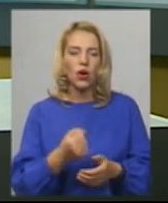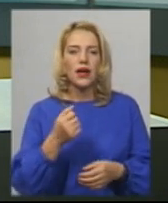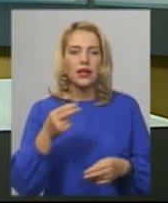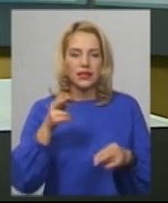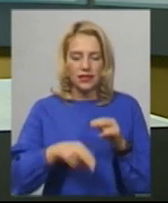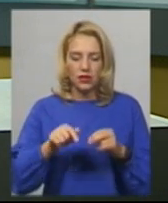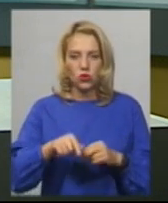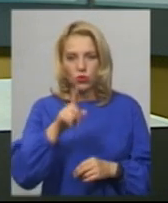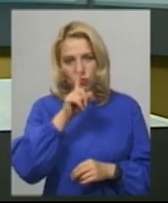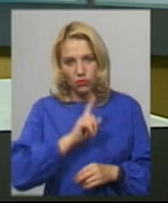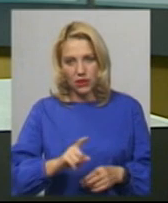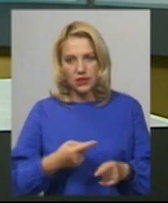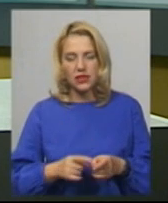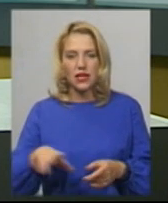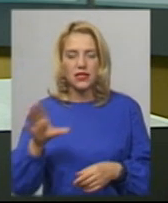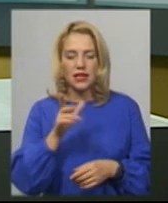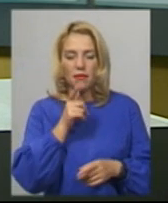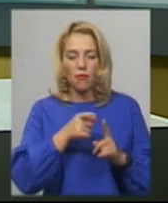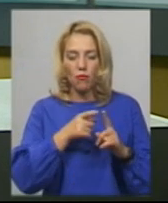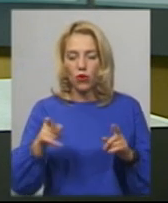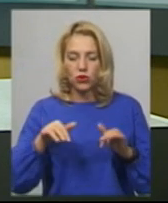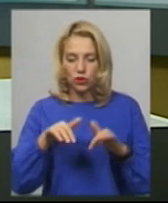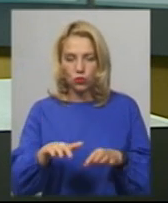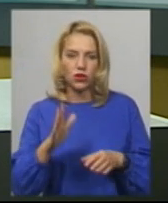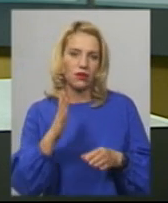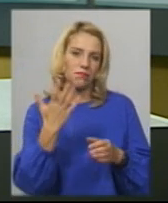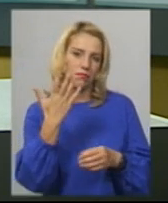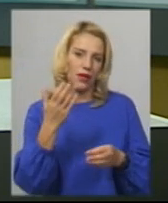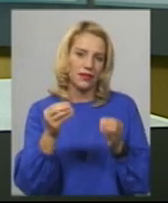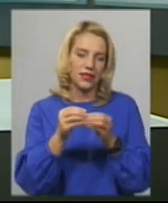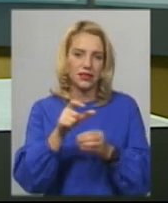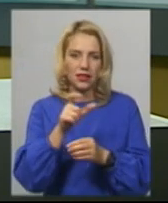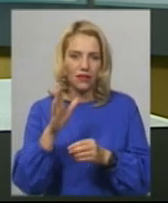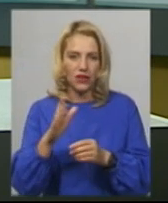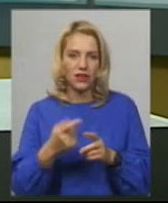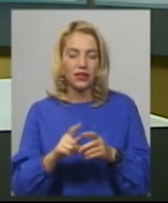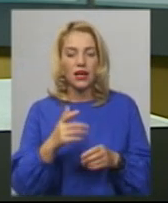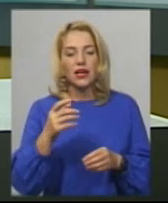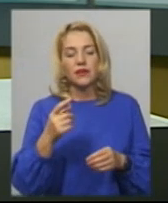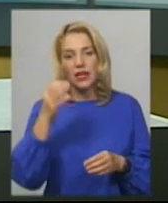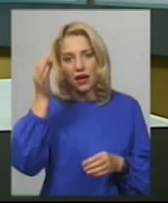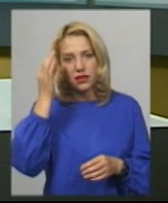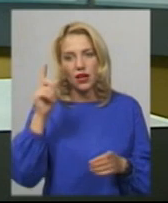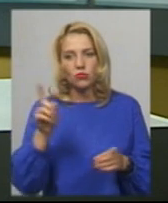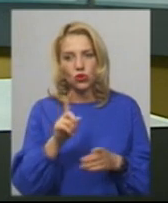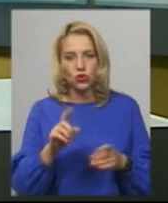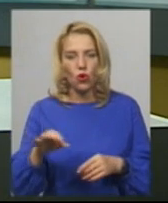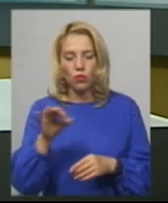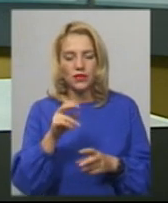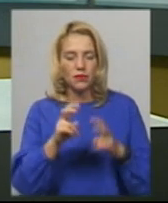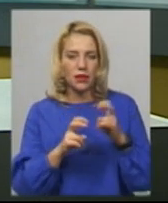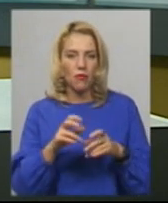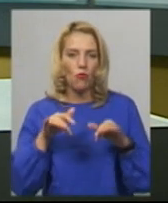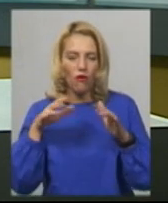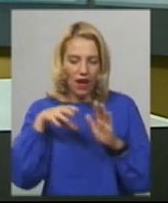процедура укладання угоди становить від 5 до 10 хвилин. Нагадаю, 23 серпня обласні збутові підприємства газу запровадили